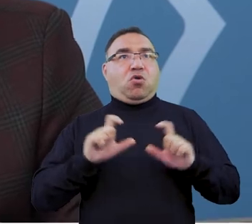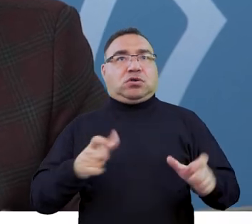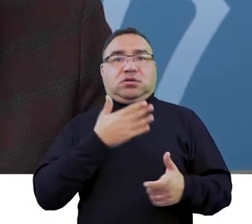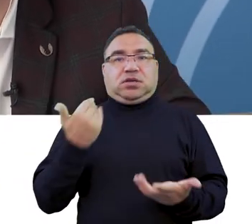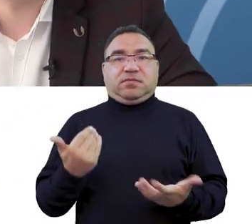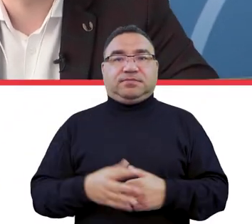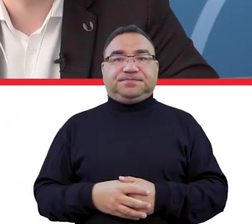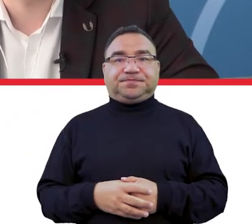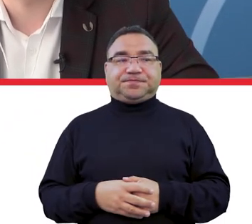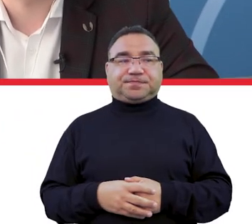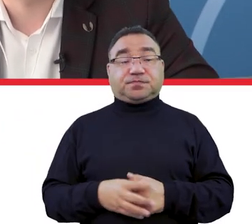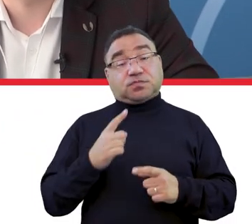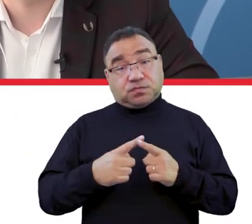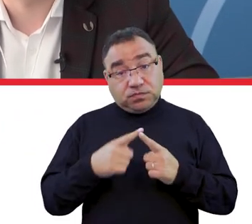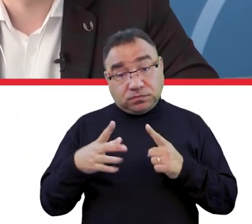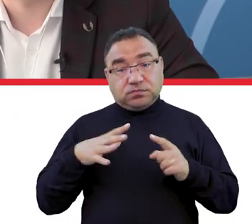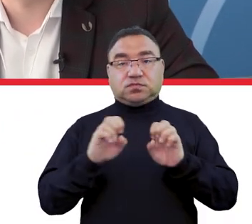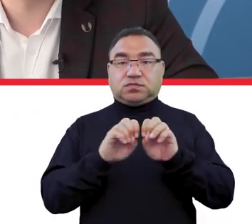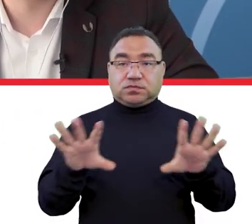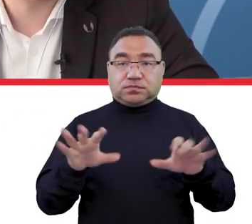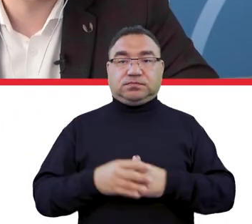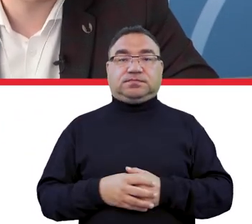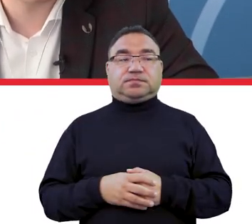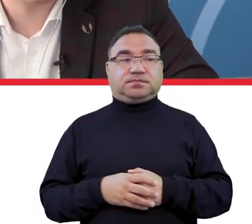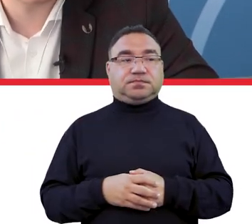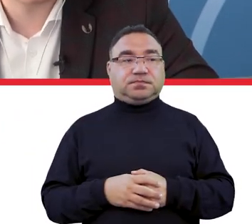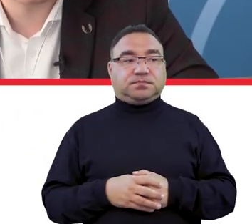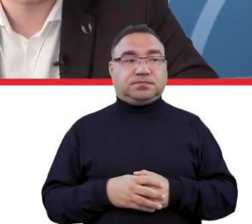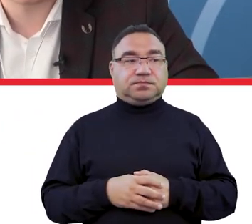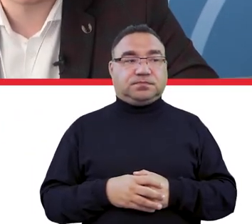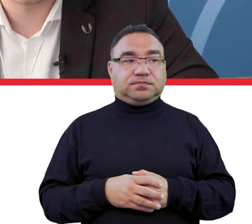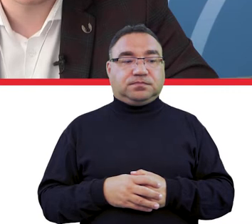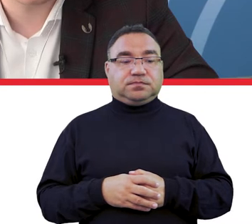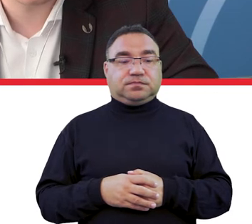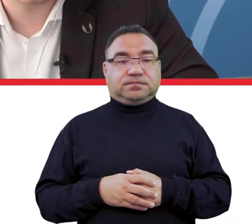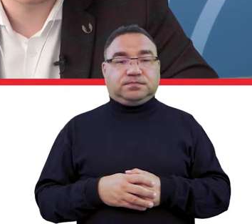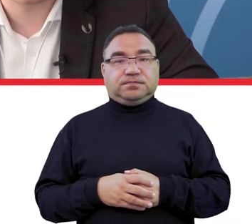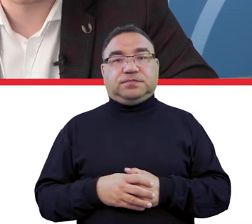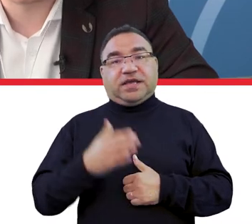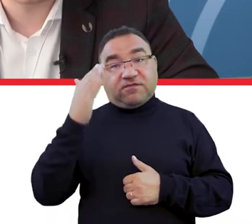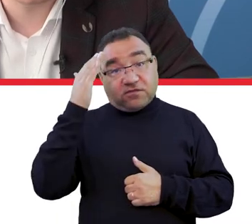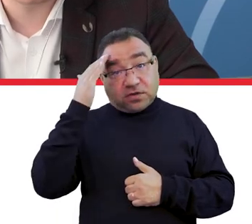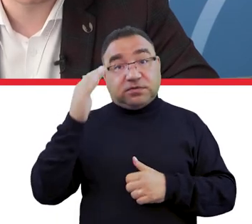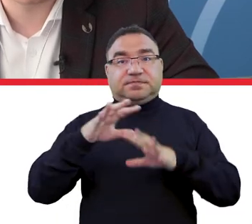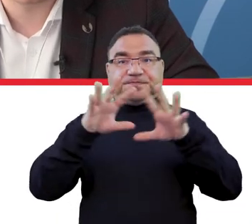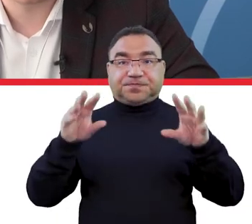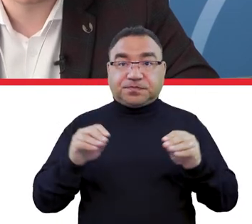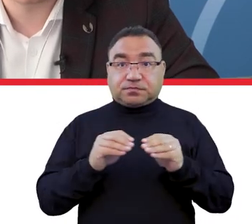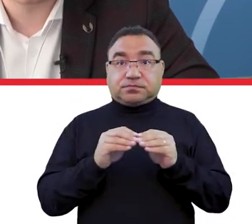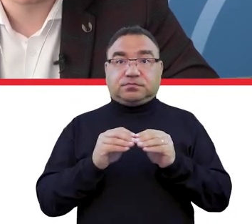No to już trochę żeśmy powiedzieli, że bardzo jasny jest przekaz, że wszystkie